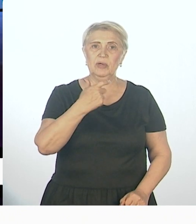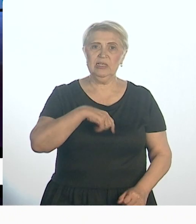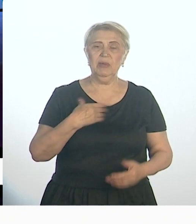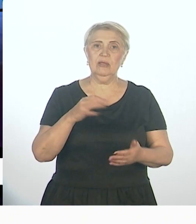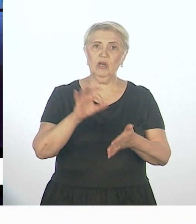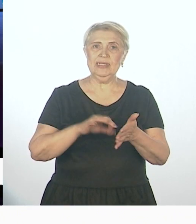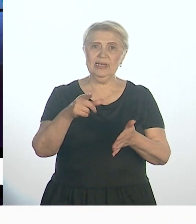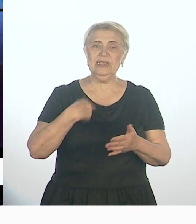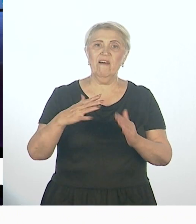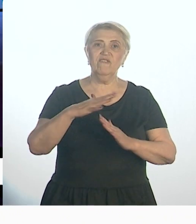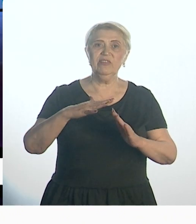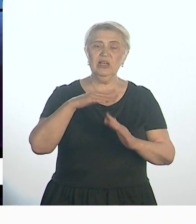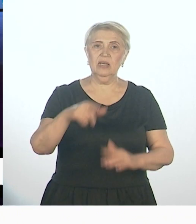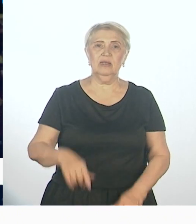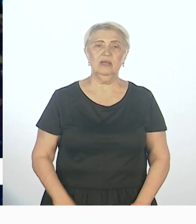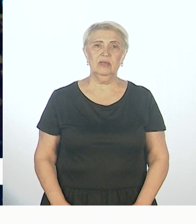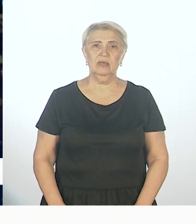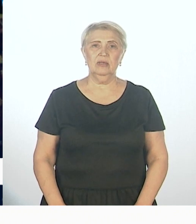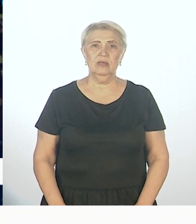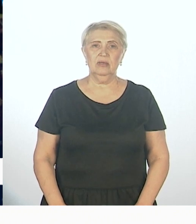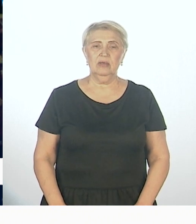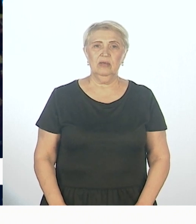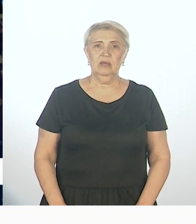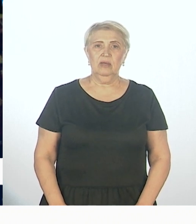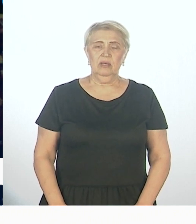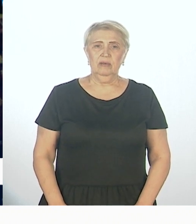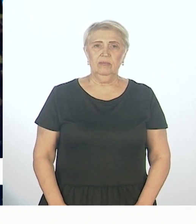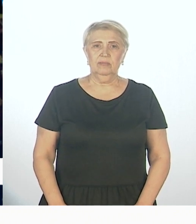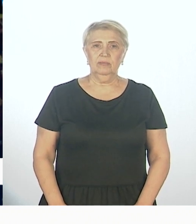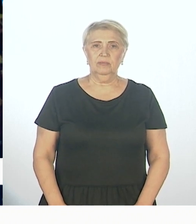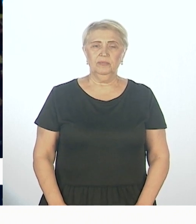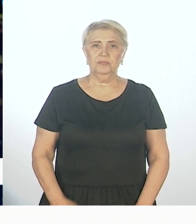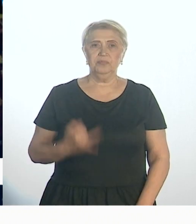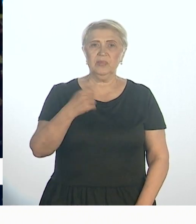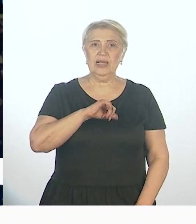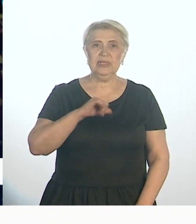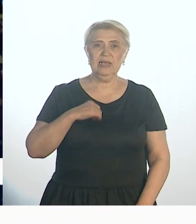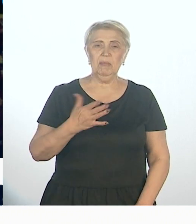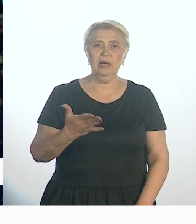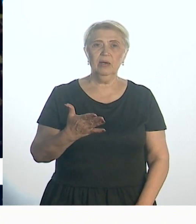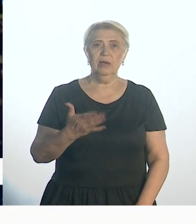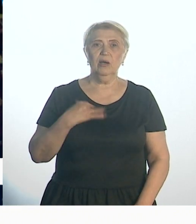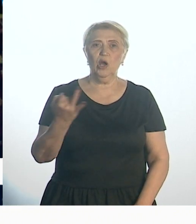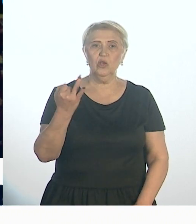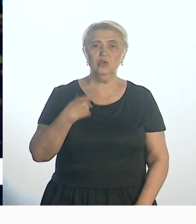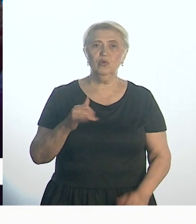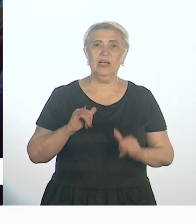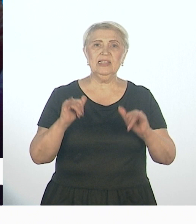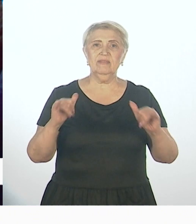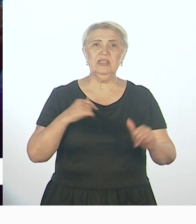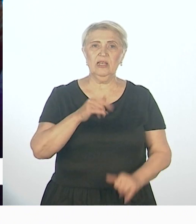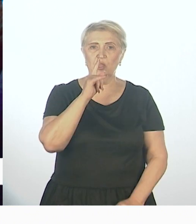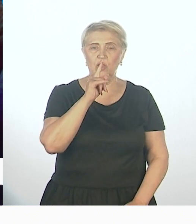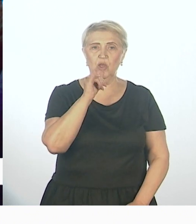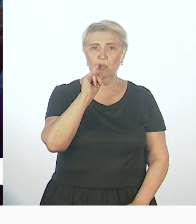дворе. Да и, в принципе, физическая активность, не все для спорта высоких достижений. Конечно, и сама по себе история развиваться не будет, если